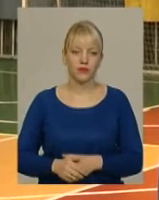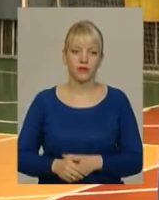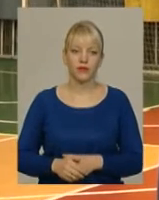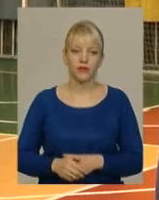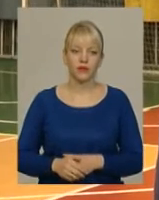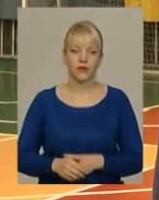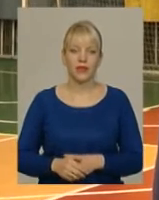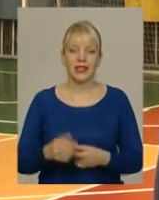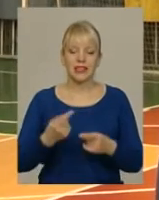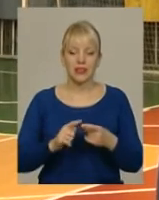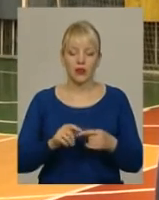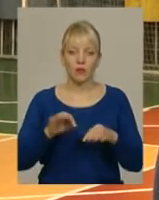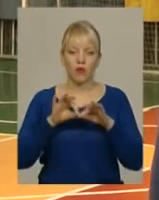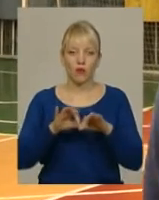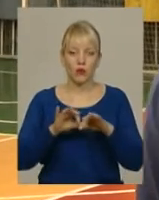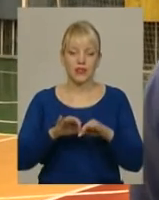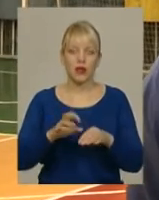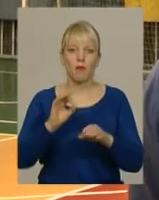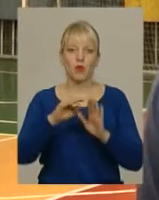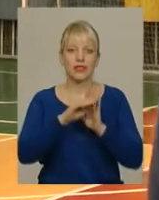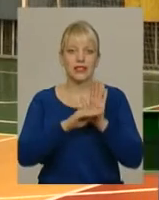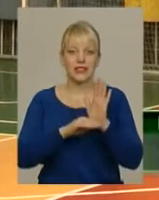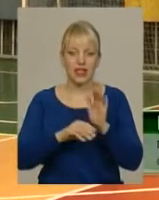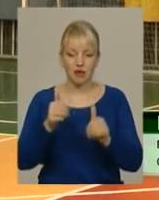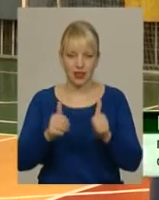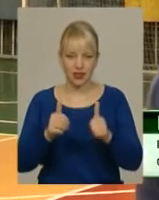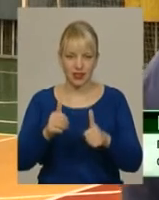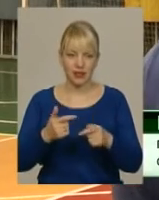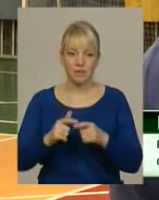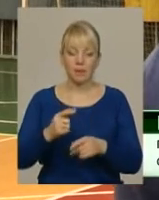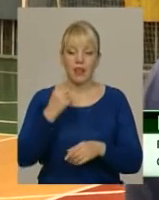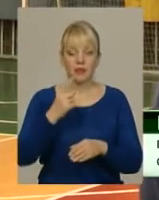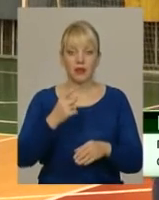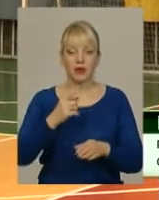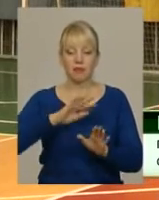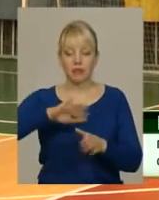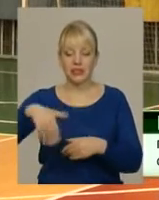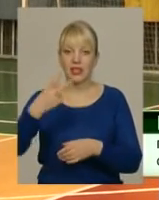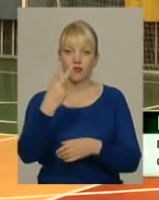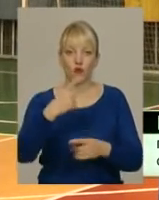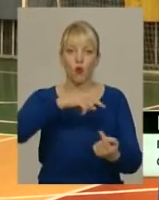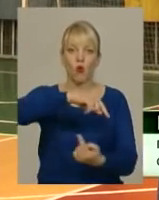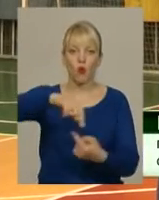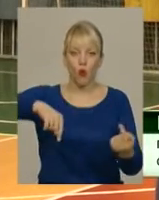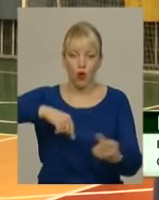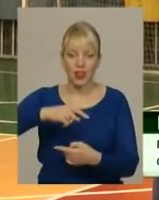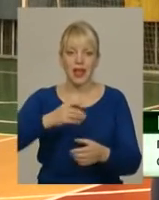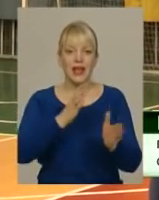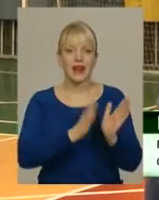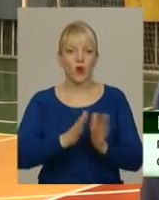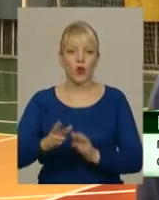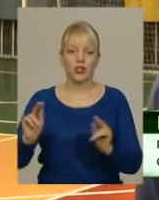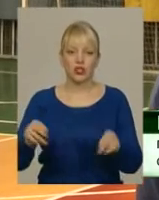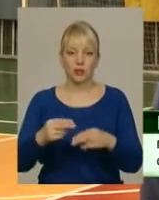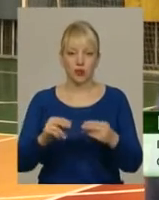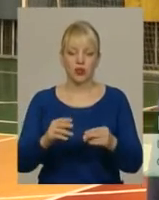Ігри плей-офф проводяться по еталійській системі. Тобто перше місце після двох кол регулярного чемпіонату грає